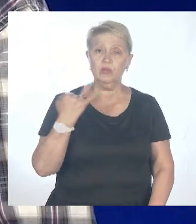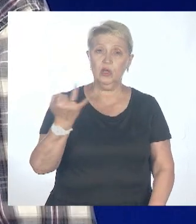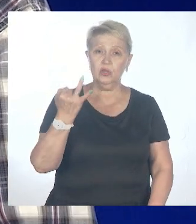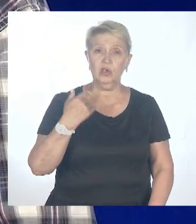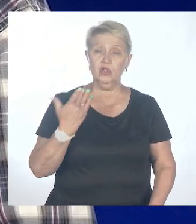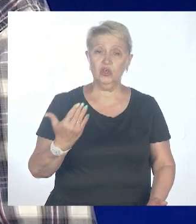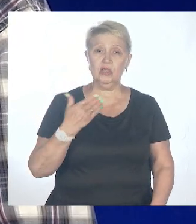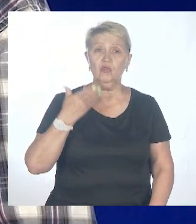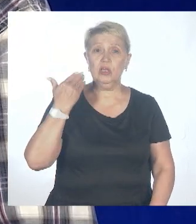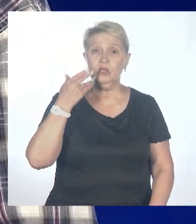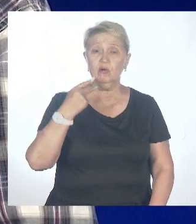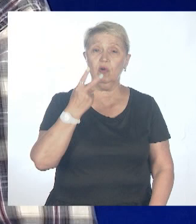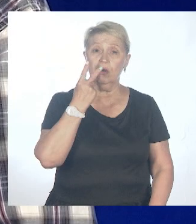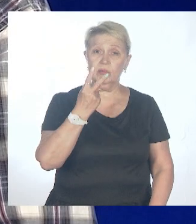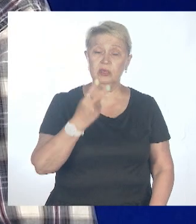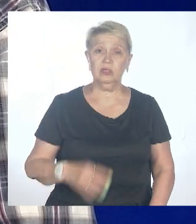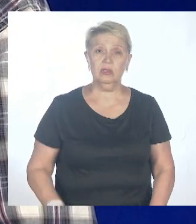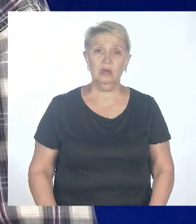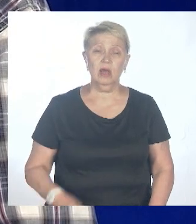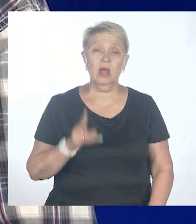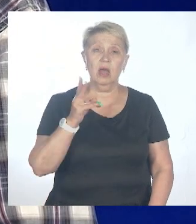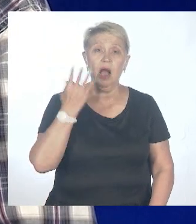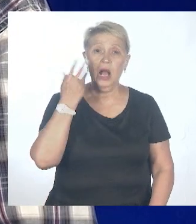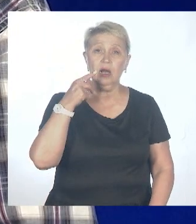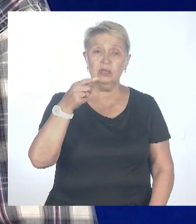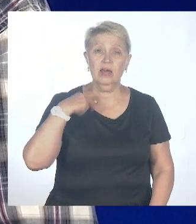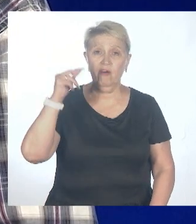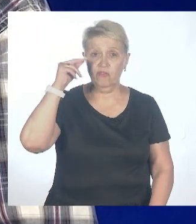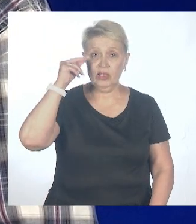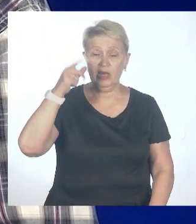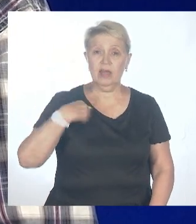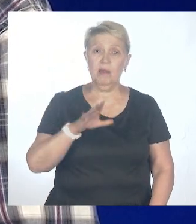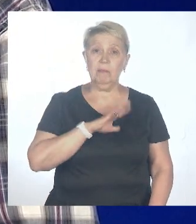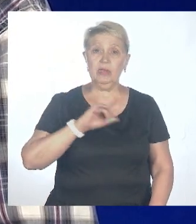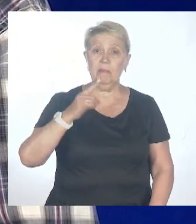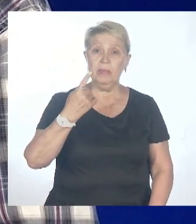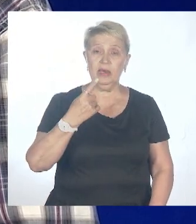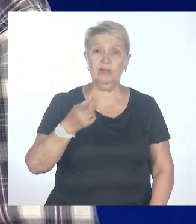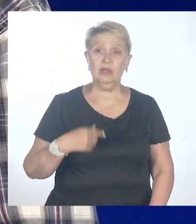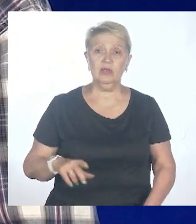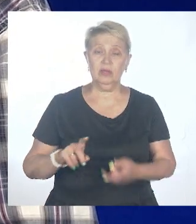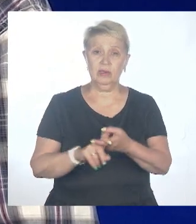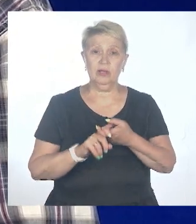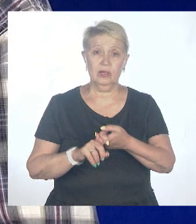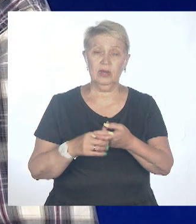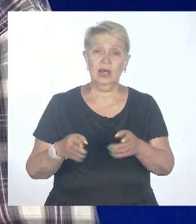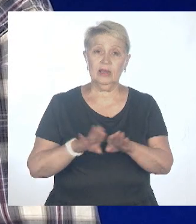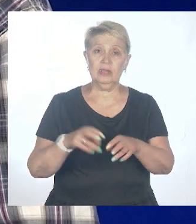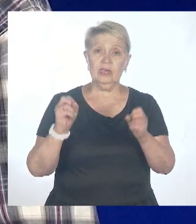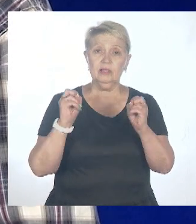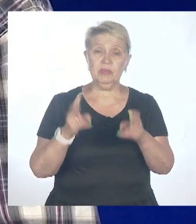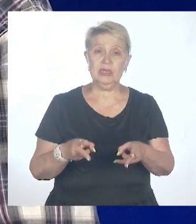легко оборачиваться назад. Когда в Китае был первый SARS, уже тогда специалисты сказали, ребята,